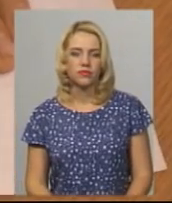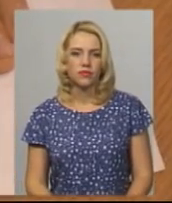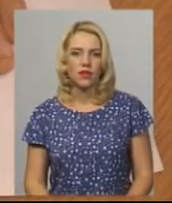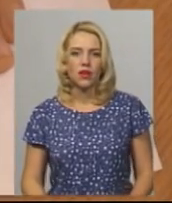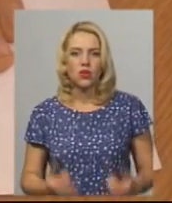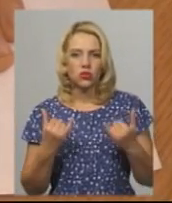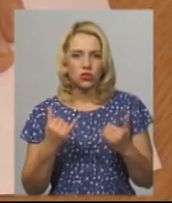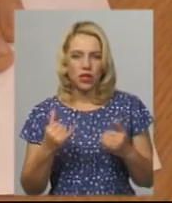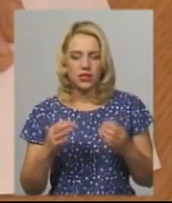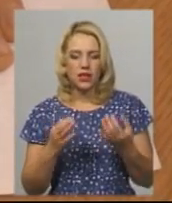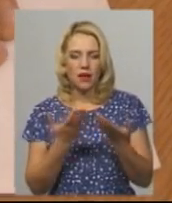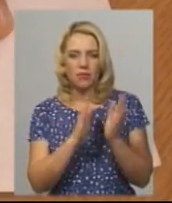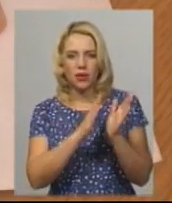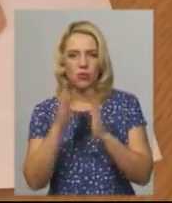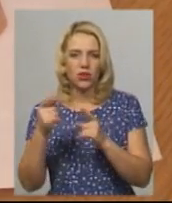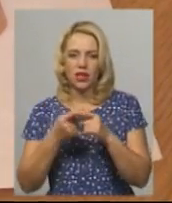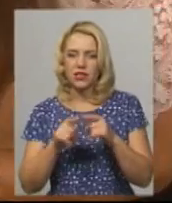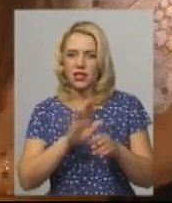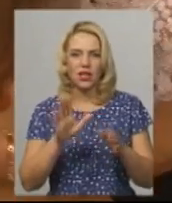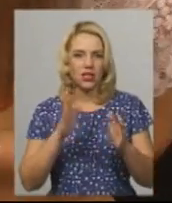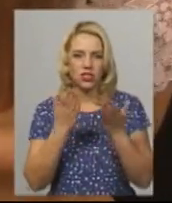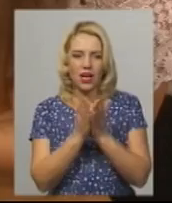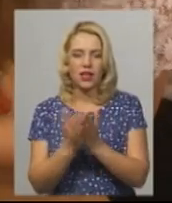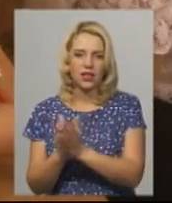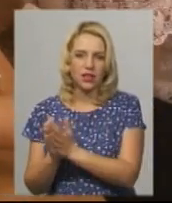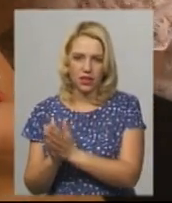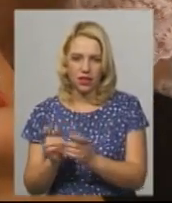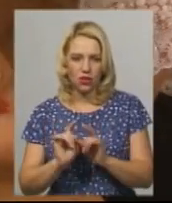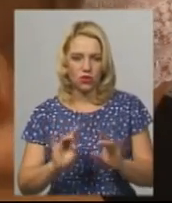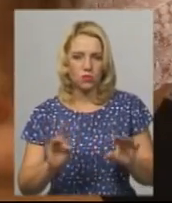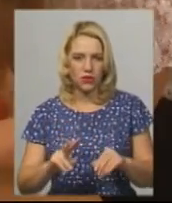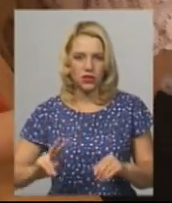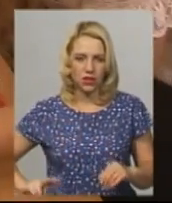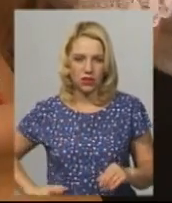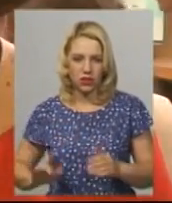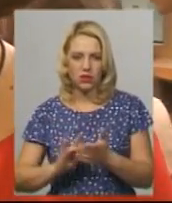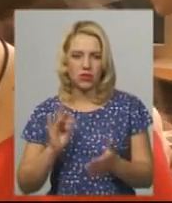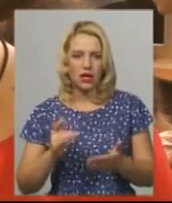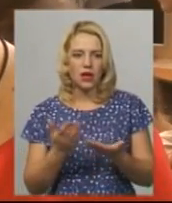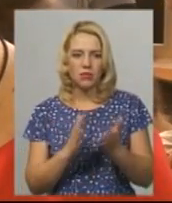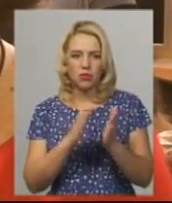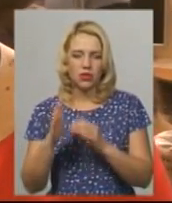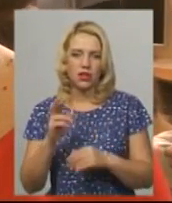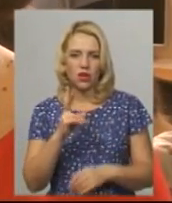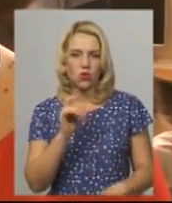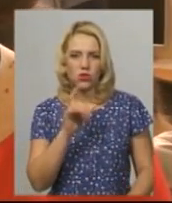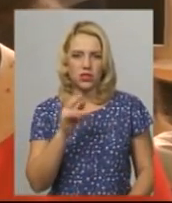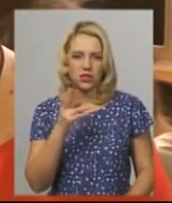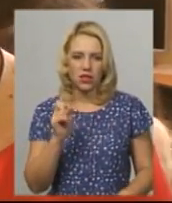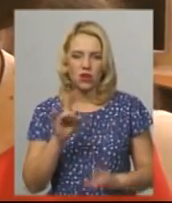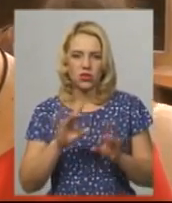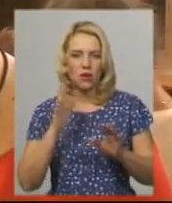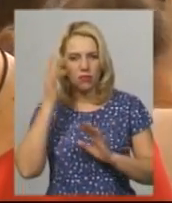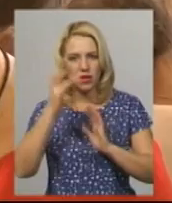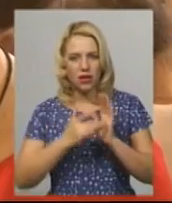Сучасна бібліотека – це не лише книги, каже автор проєкту та директор Хмельницької міської централізованої бібліотечної системи Тамара Козицька. Додає, що мета